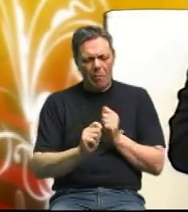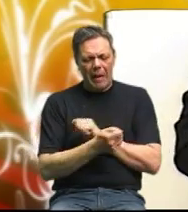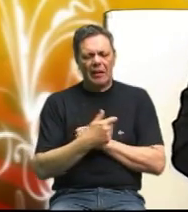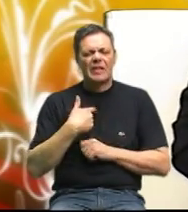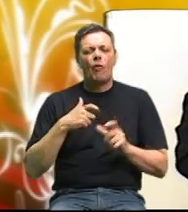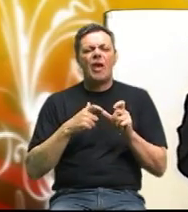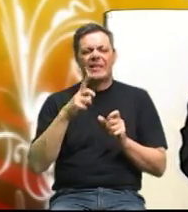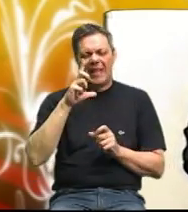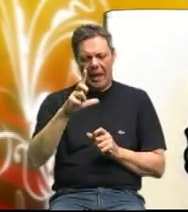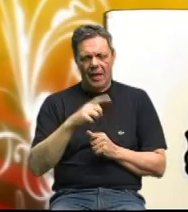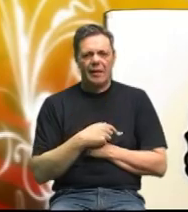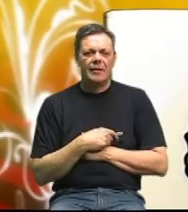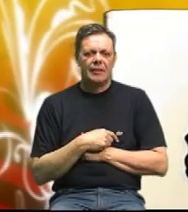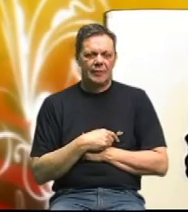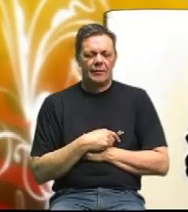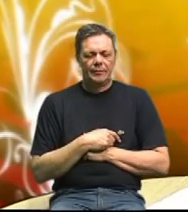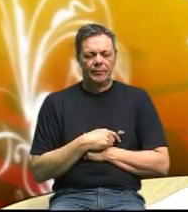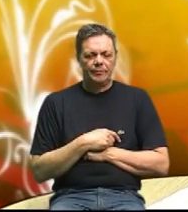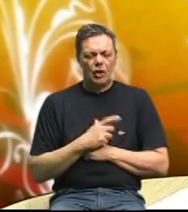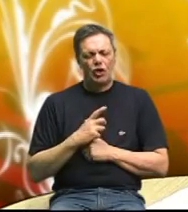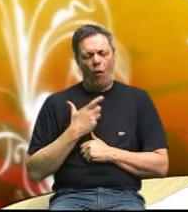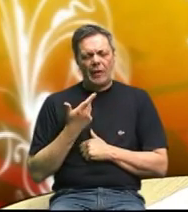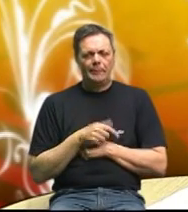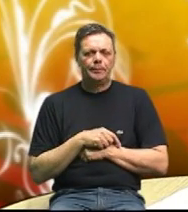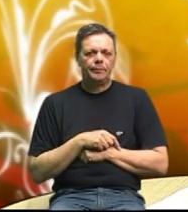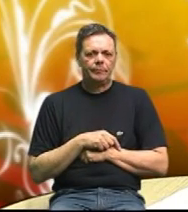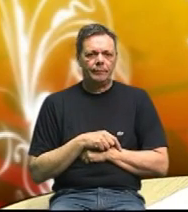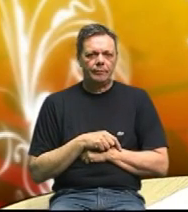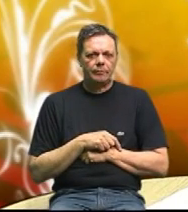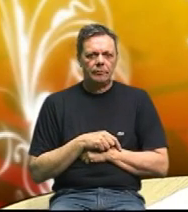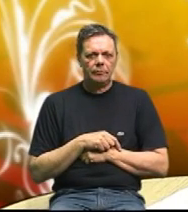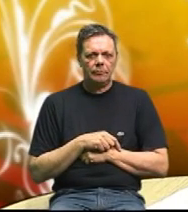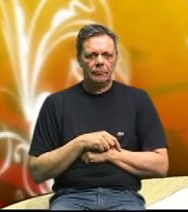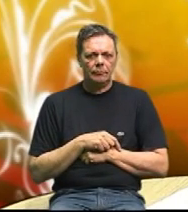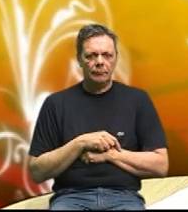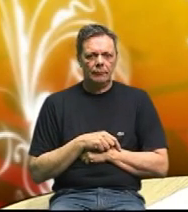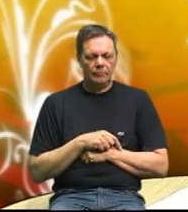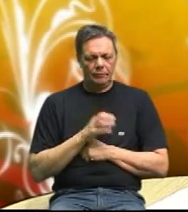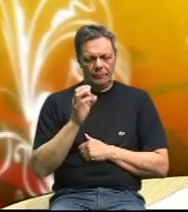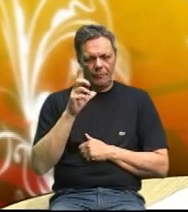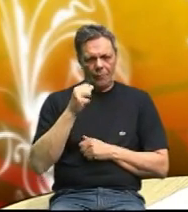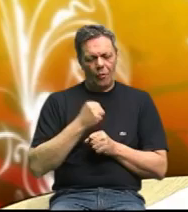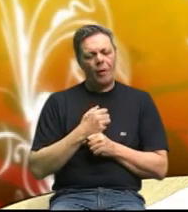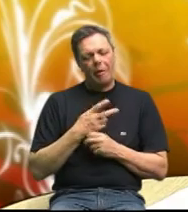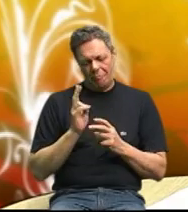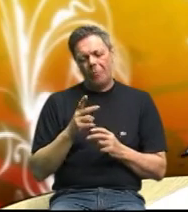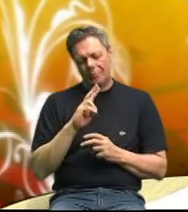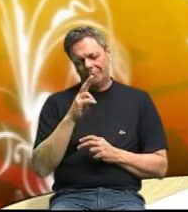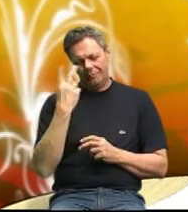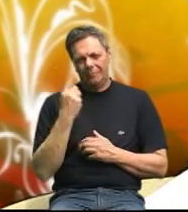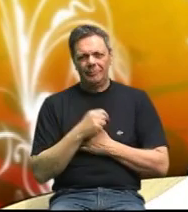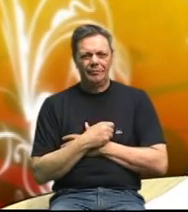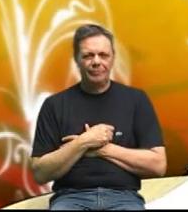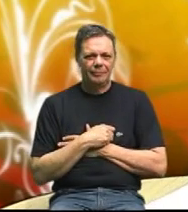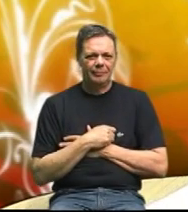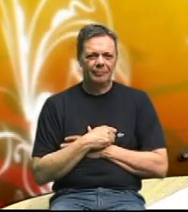stil. I stil do sadašnje. Gospodžo Olga mogu vas zvati gospodžo Olga? Hvala. može. Evo,